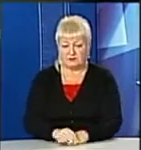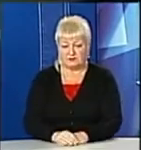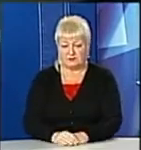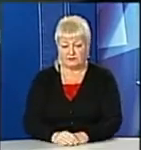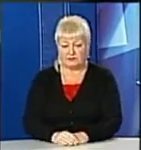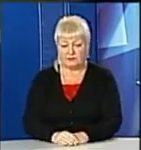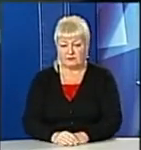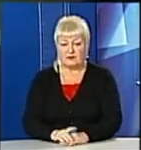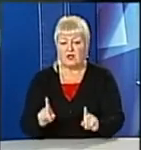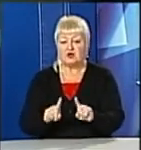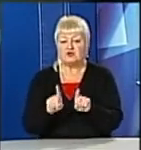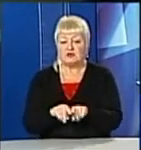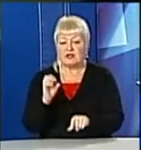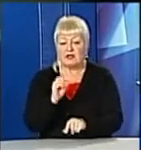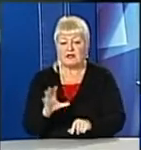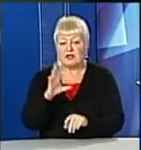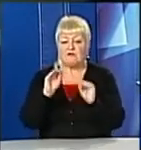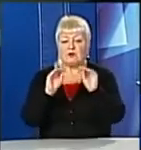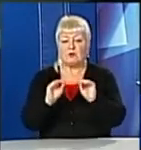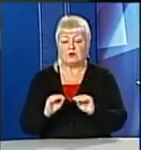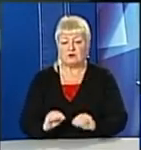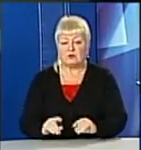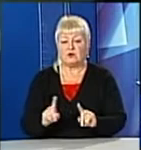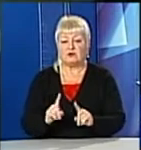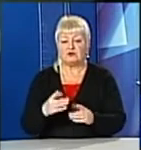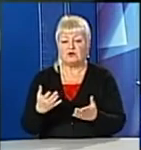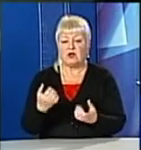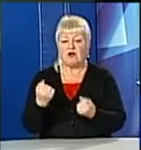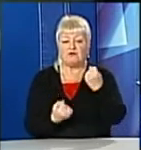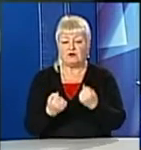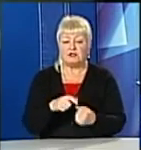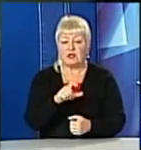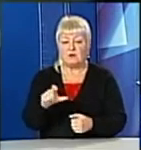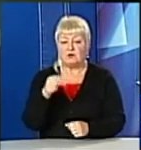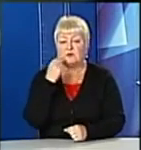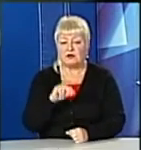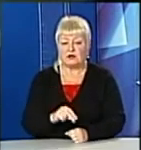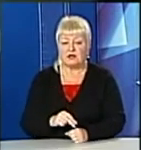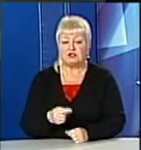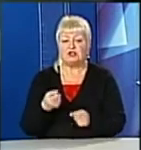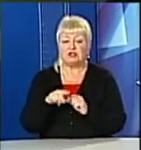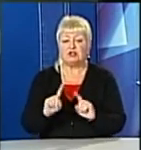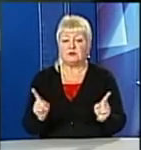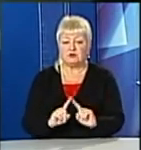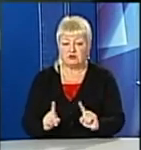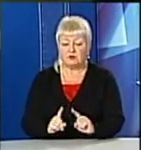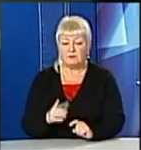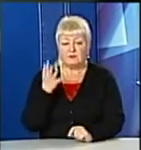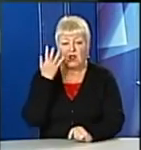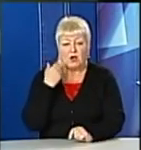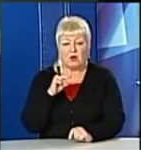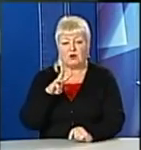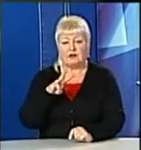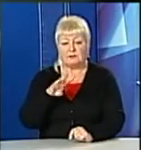Що таке європротокол і що він людям, водіям, чим він кращий? Тим, що коли ми